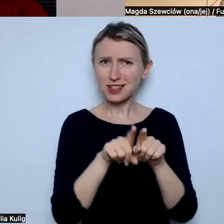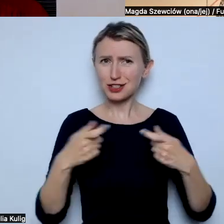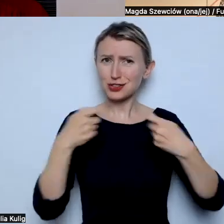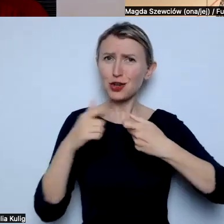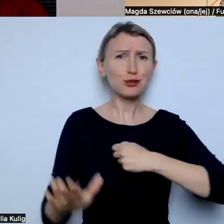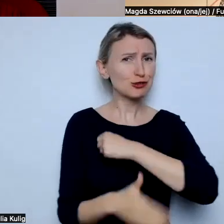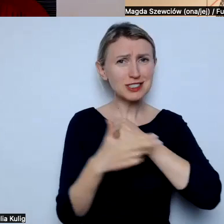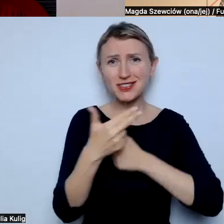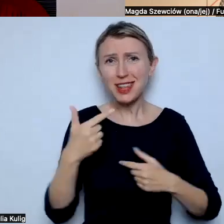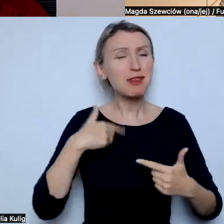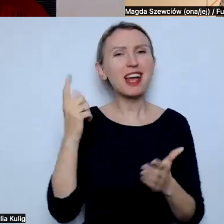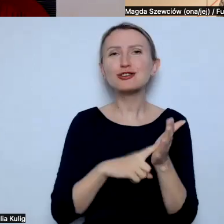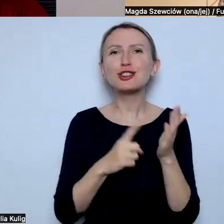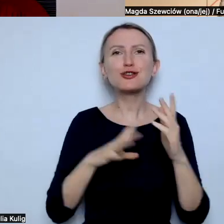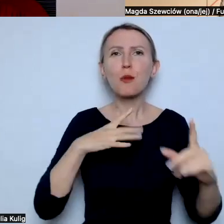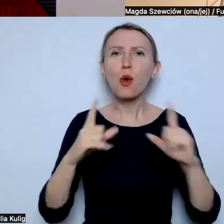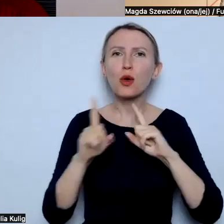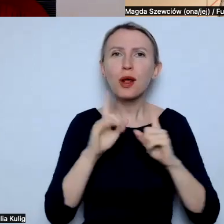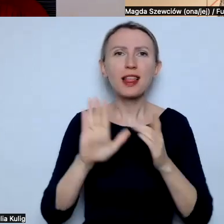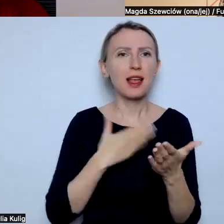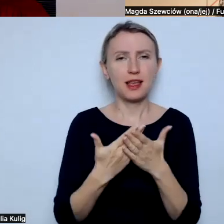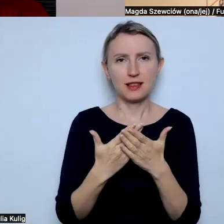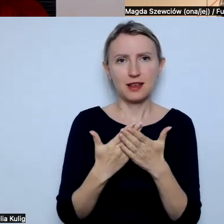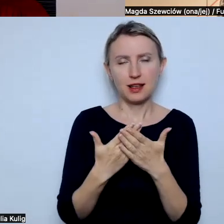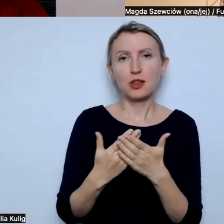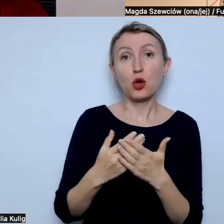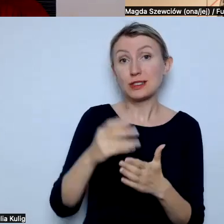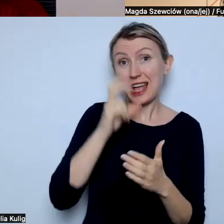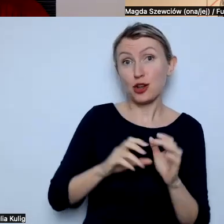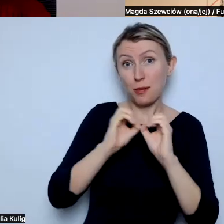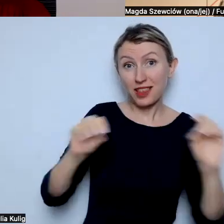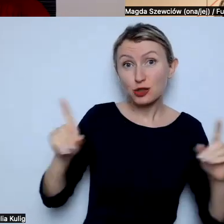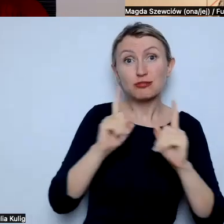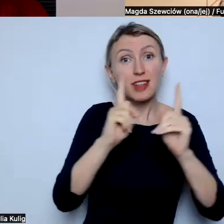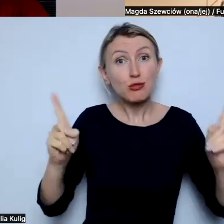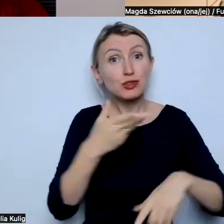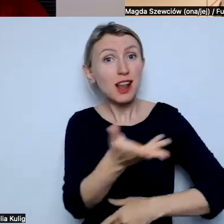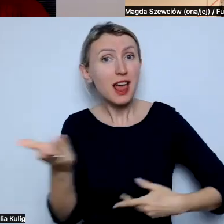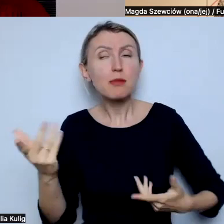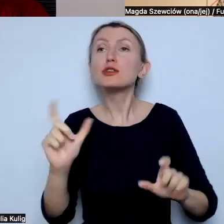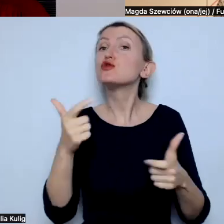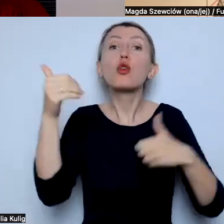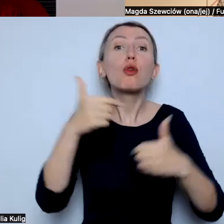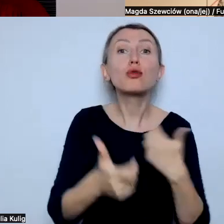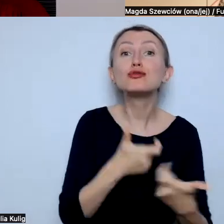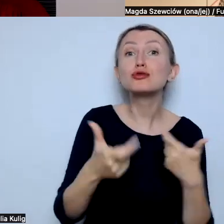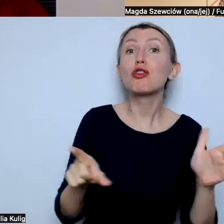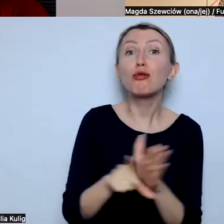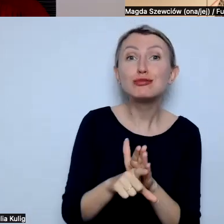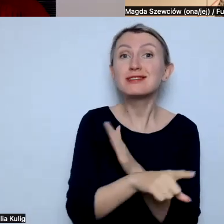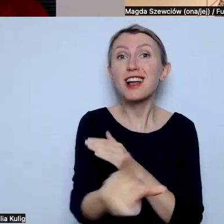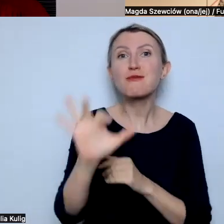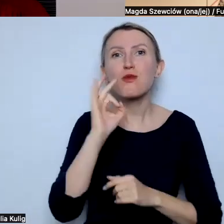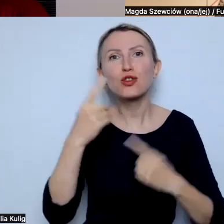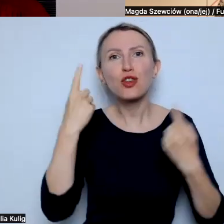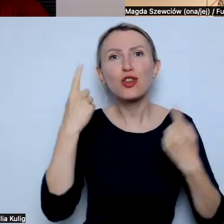że ja często jak rozmawiałam na przykład z kadrą pedagogiczną i z nauczycielami, nauczycielkami, co mogą zrobić na rzecz młodych osób ze